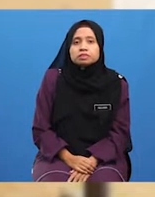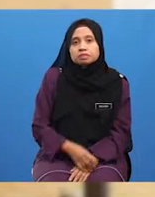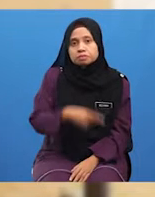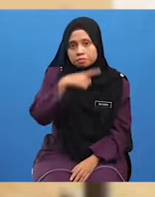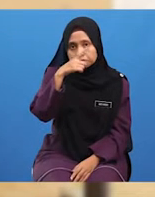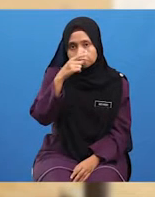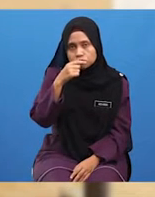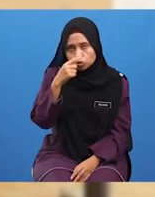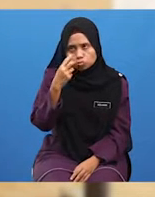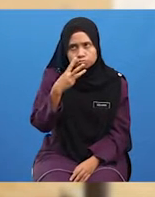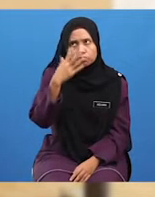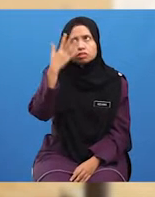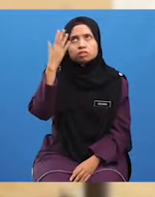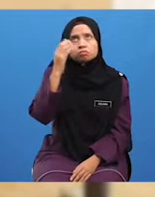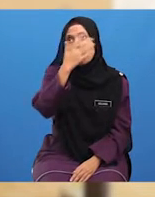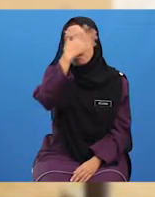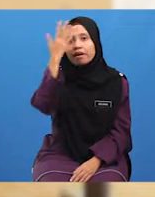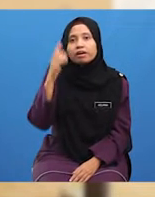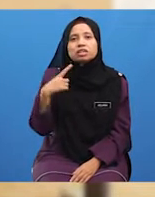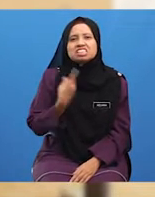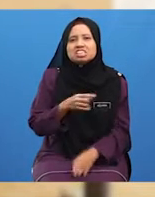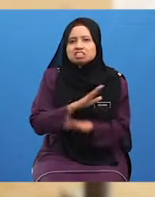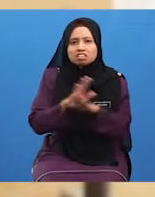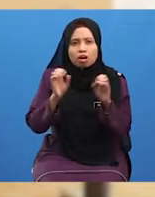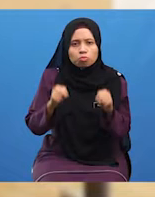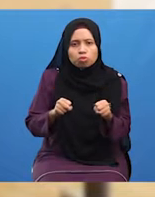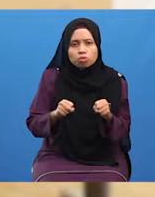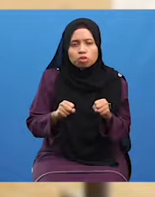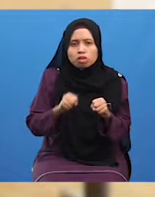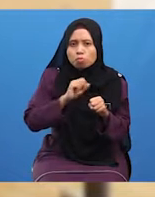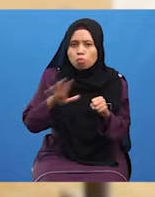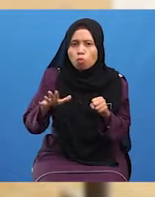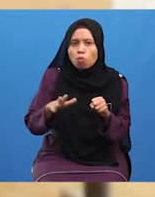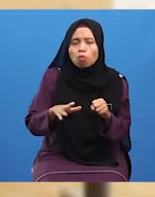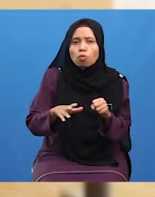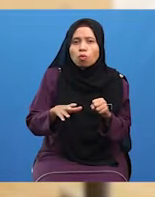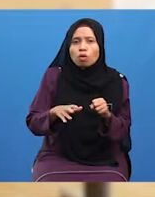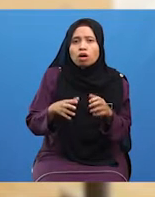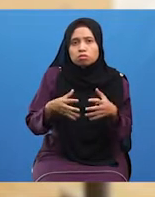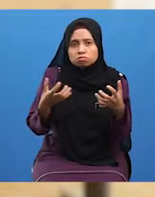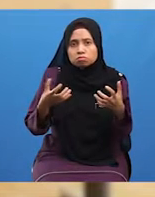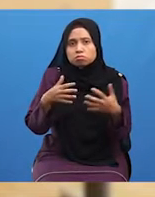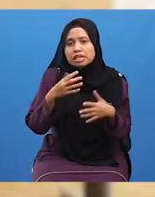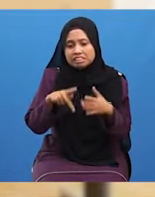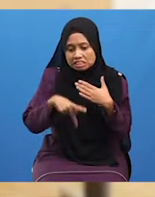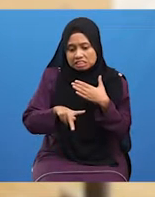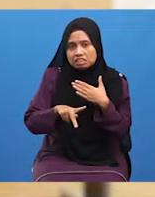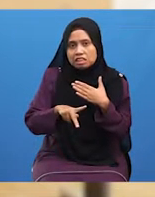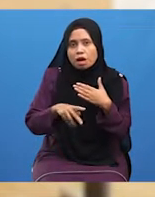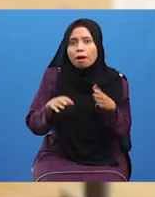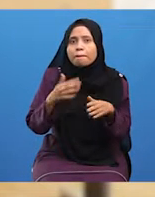Cuba Bayangkan Kita Tidak Boleh Membuang Air Besar Atau Air Kecil